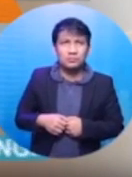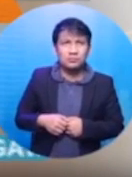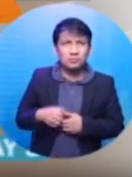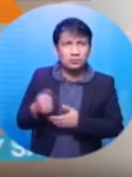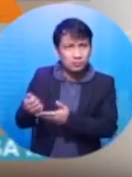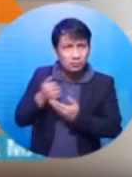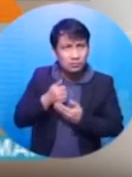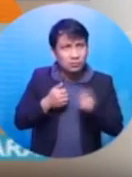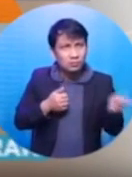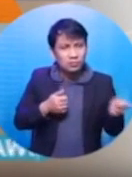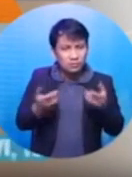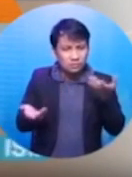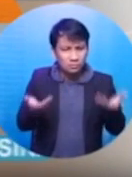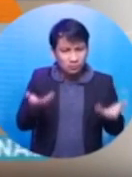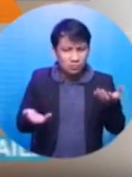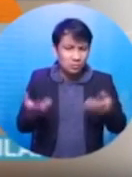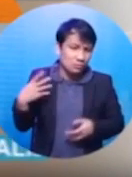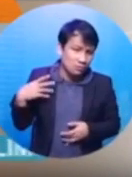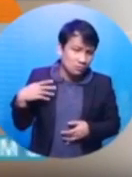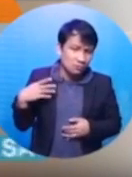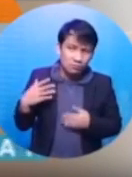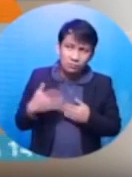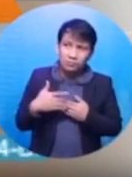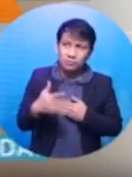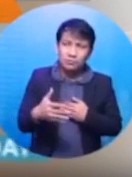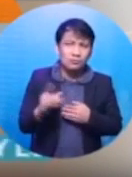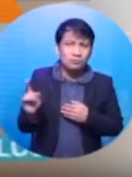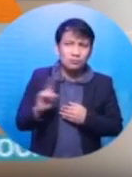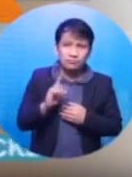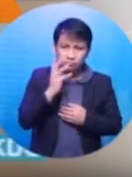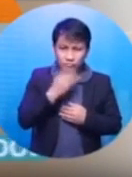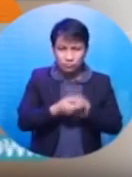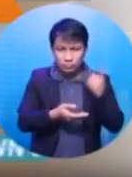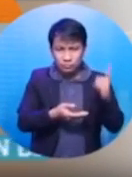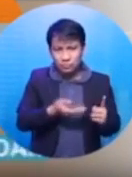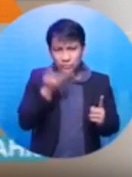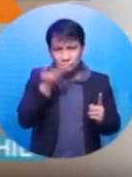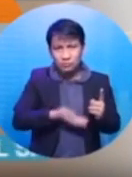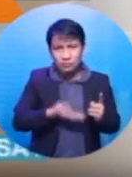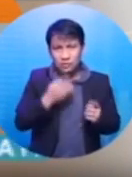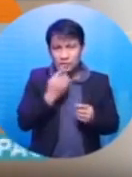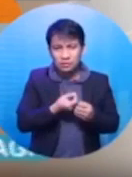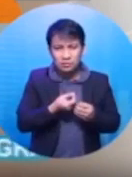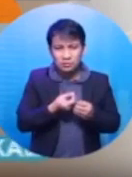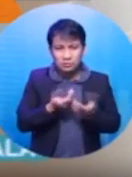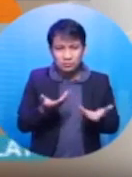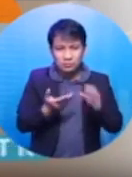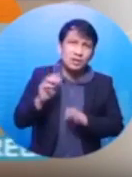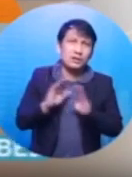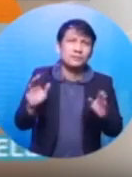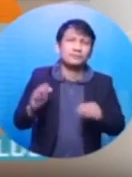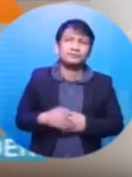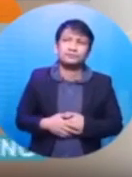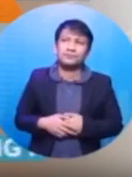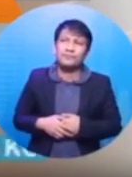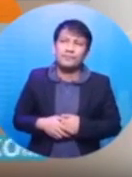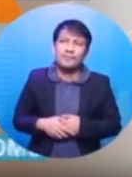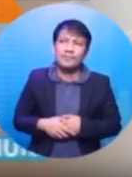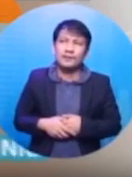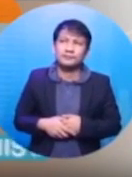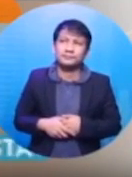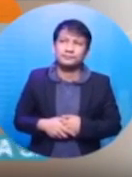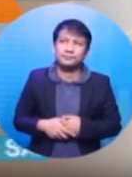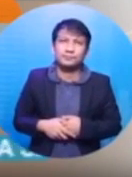May umiigid ka, di ba ka makapaghintay? Sabi ko, akala mo, kung sino ka, akala mo naman, kung ikaw lang may ari dito. Okay, sige po.